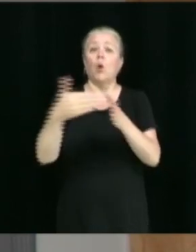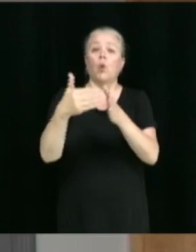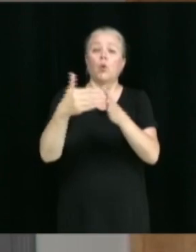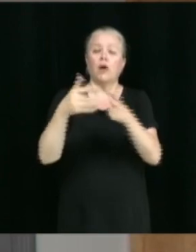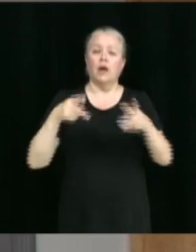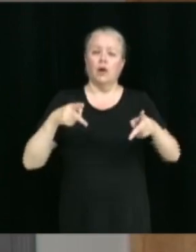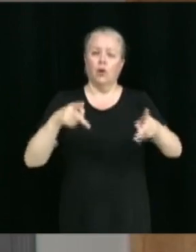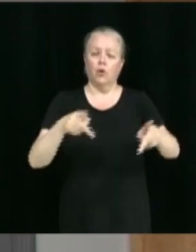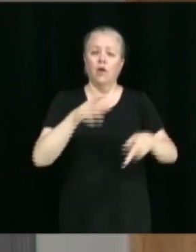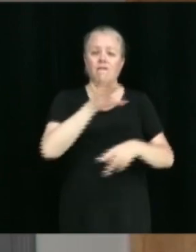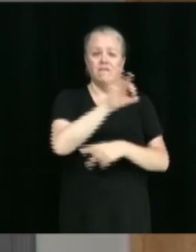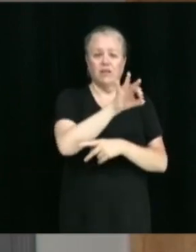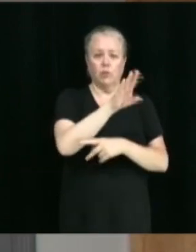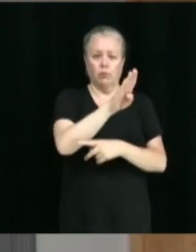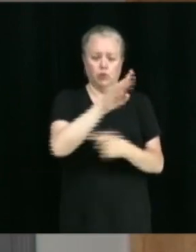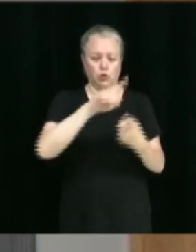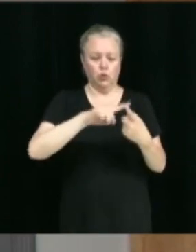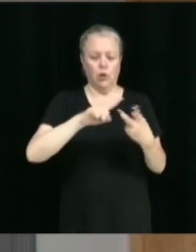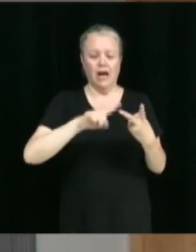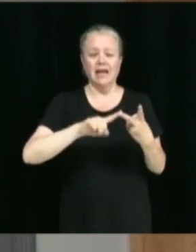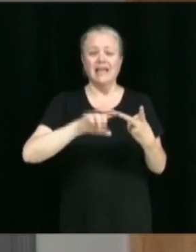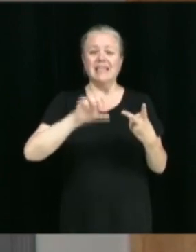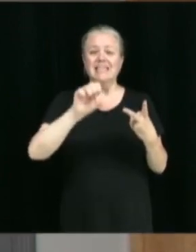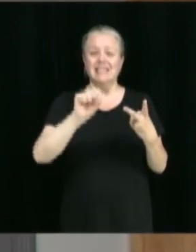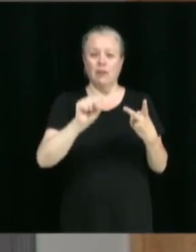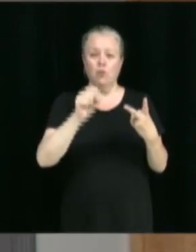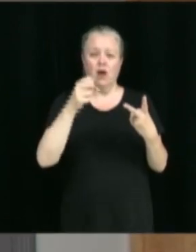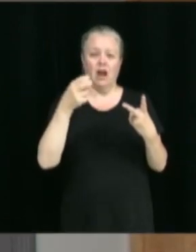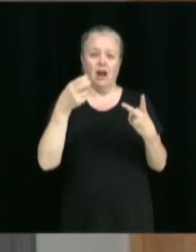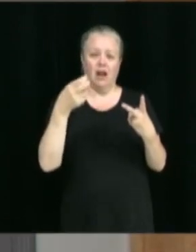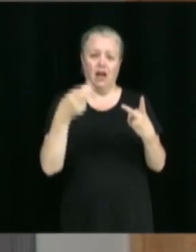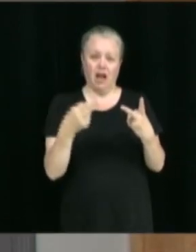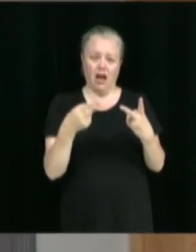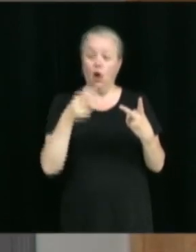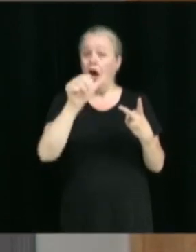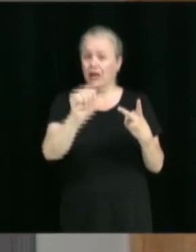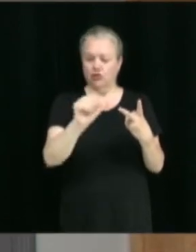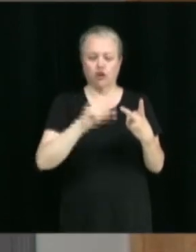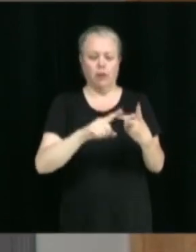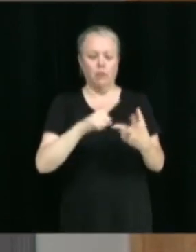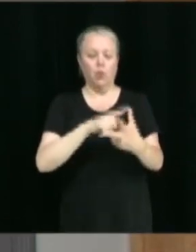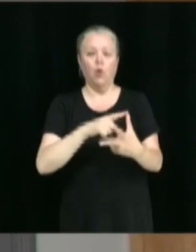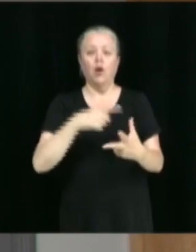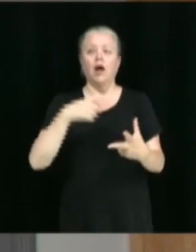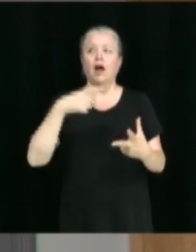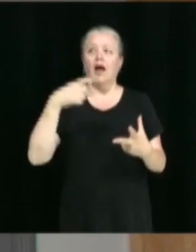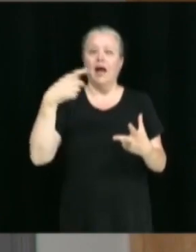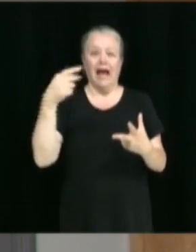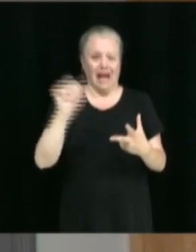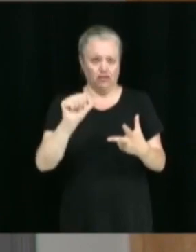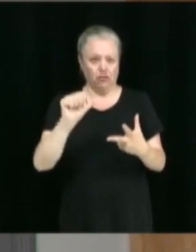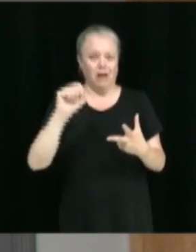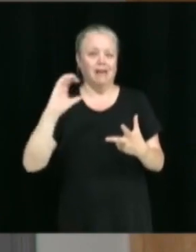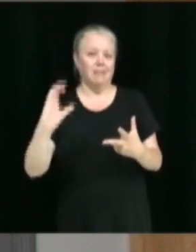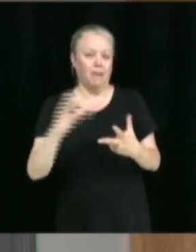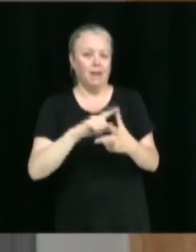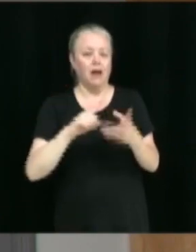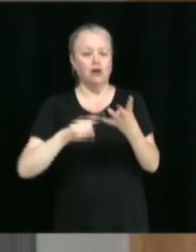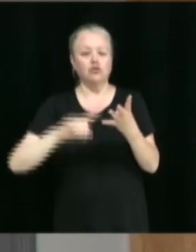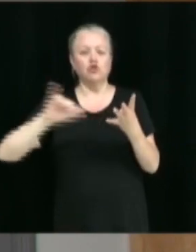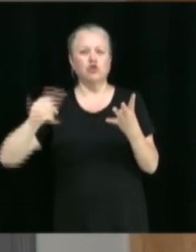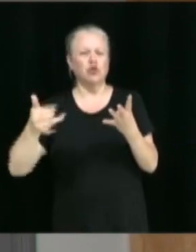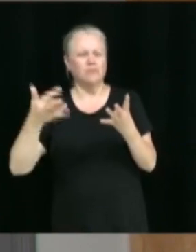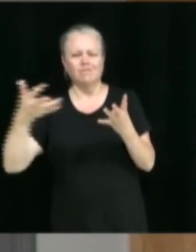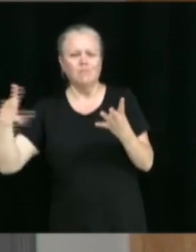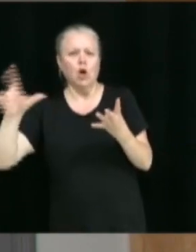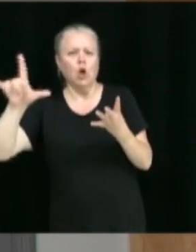François Bourgeois, Samuel Archambault, Archibald Campbell et J. Aurel Roux. Ça fait, comme je dis, un ennemi et plus